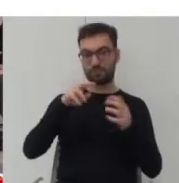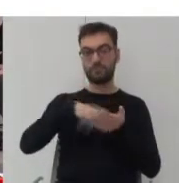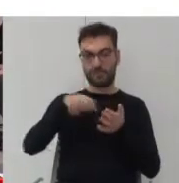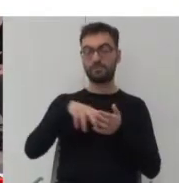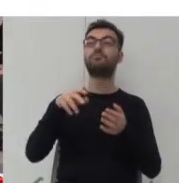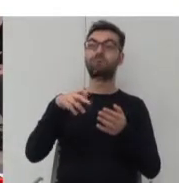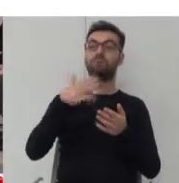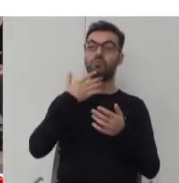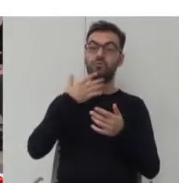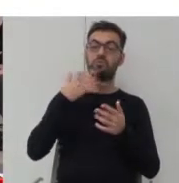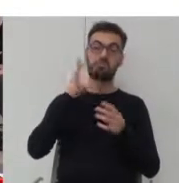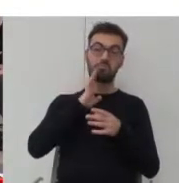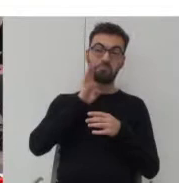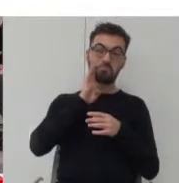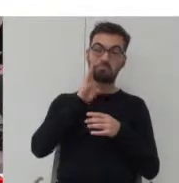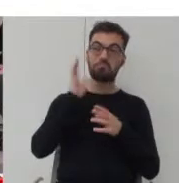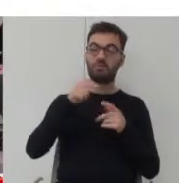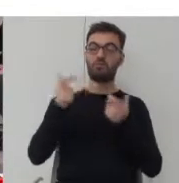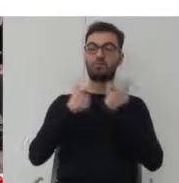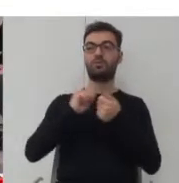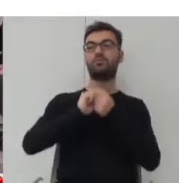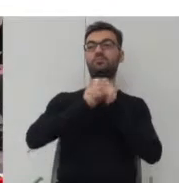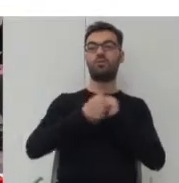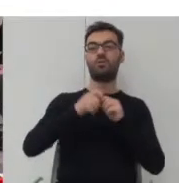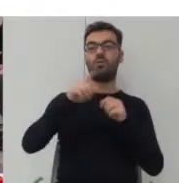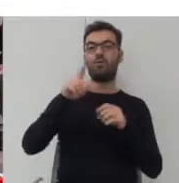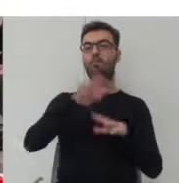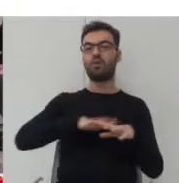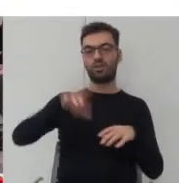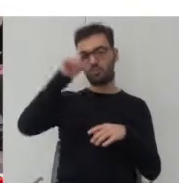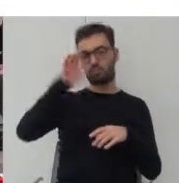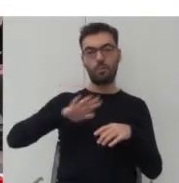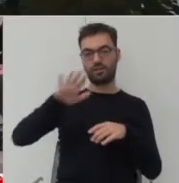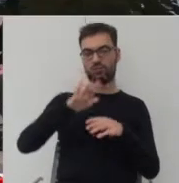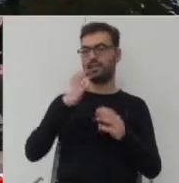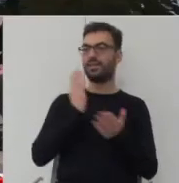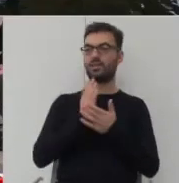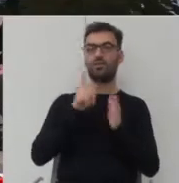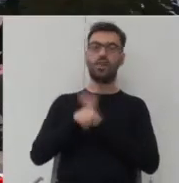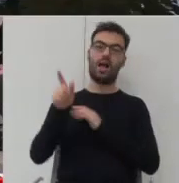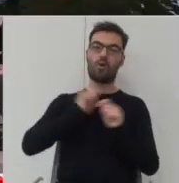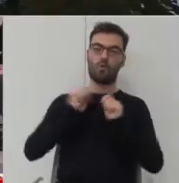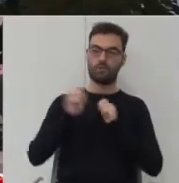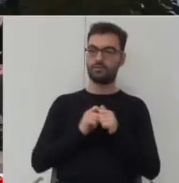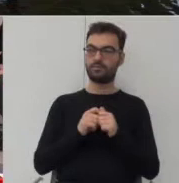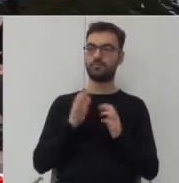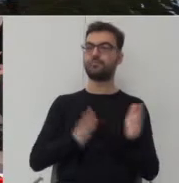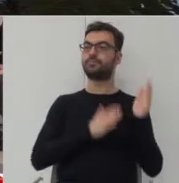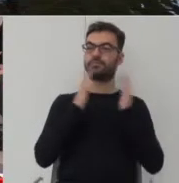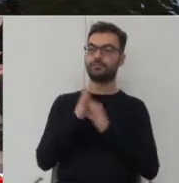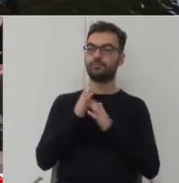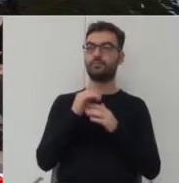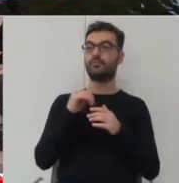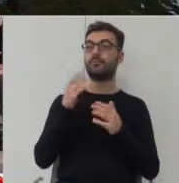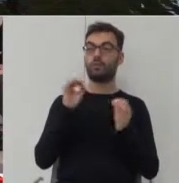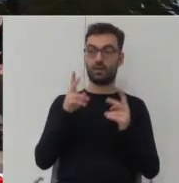mówi się coraz więcej o tym, że powinny być to przestrzenie publiczne nie zawłaszczone wyłącznie przez te środki transportu. No i generalnie jak już